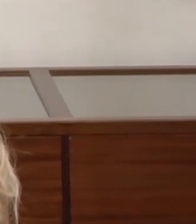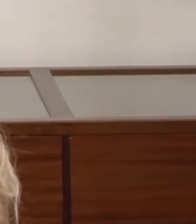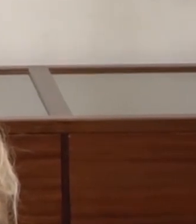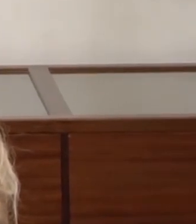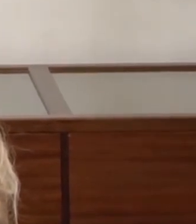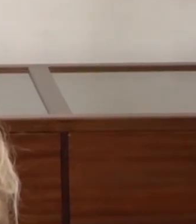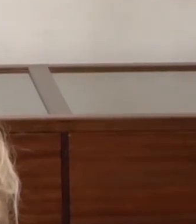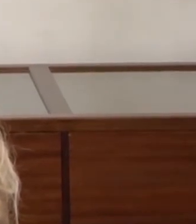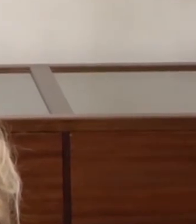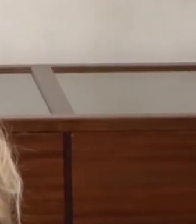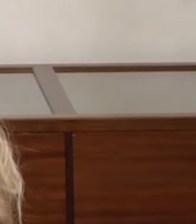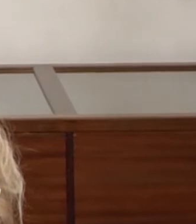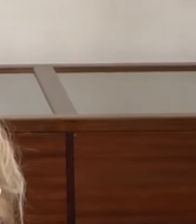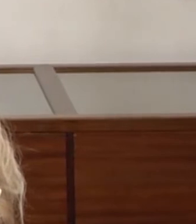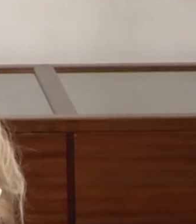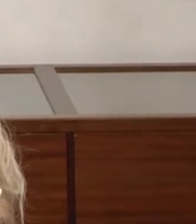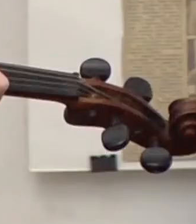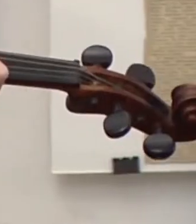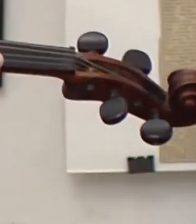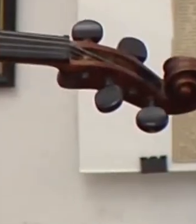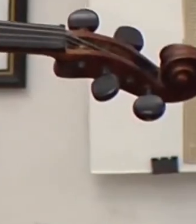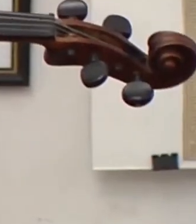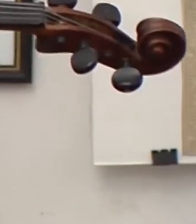Кирилла Кіреєва